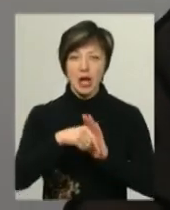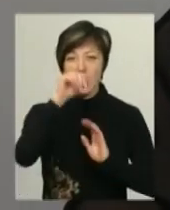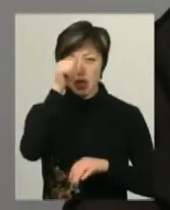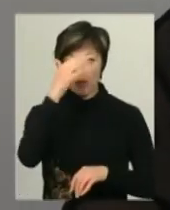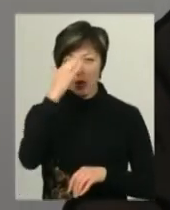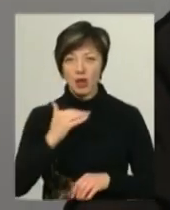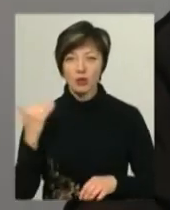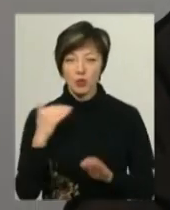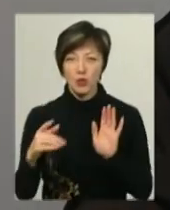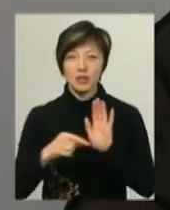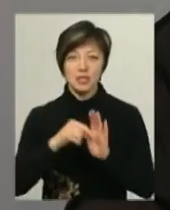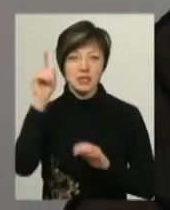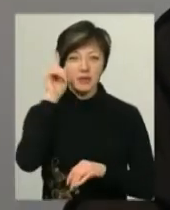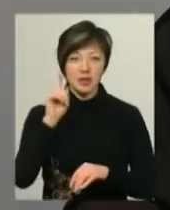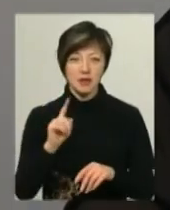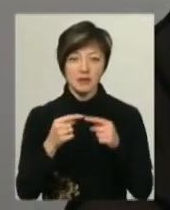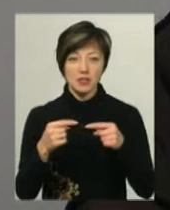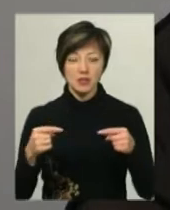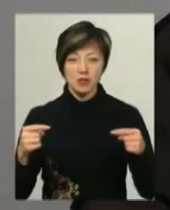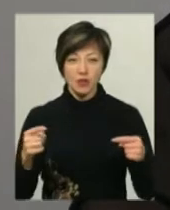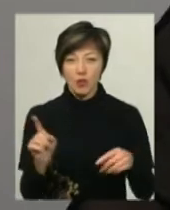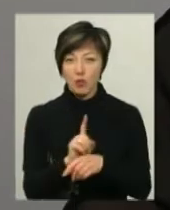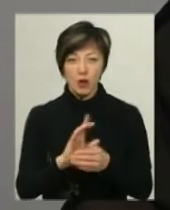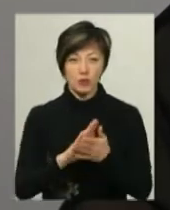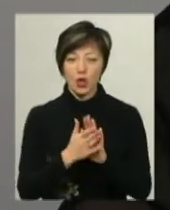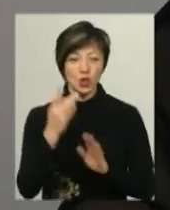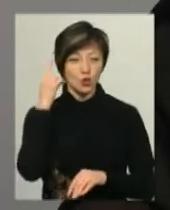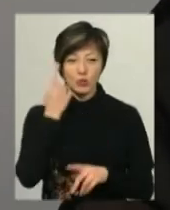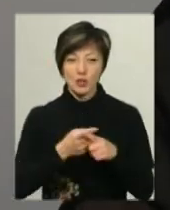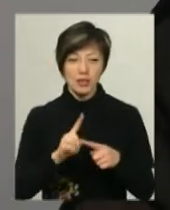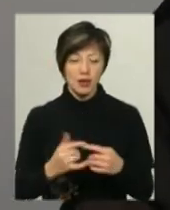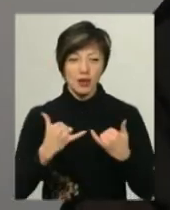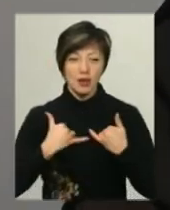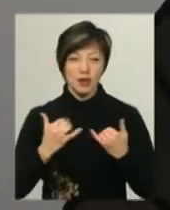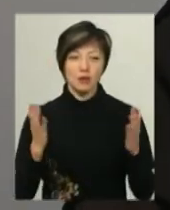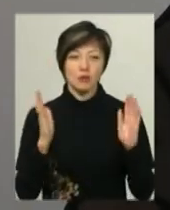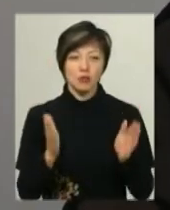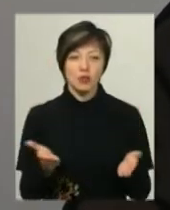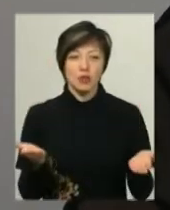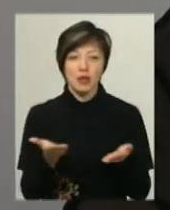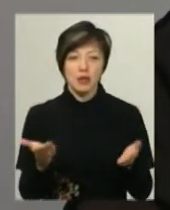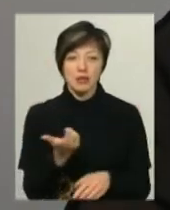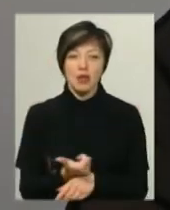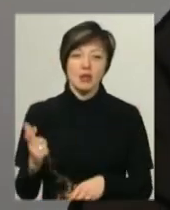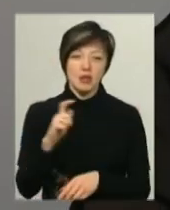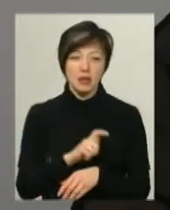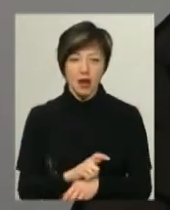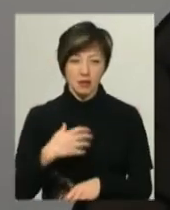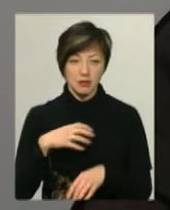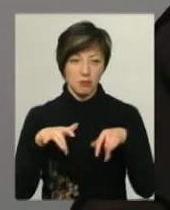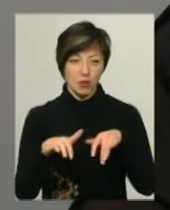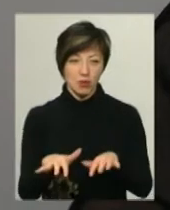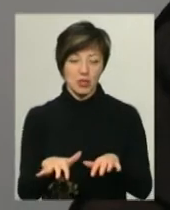з євреями, з усіми в нормальні обстановки. Я не думаю, що це для нас буде якийсь надпроцес. Чи там